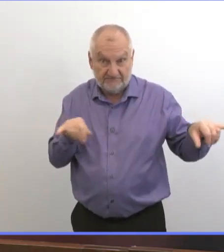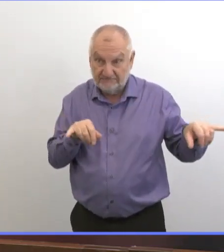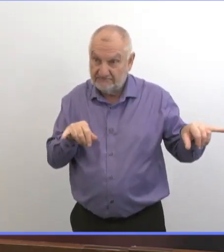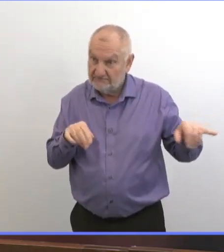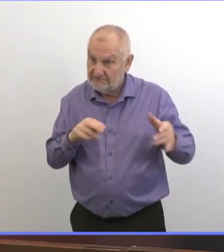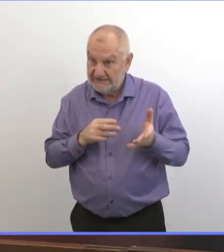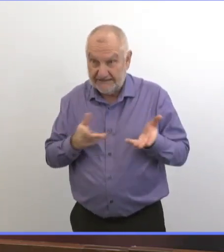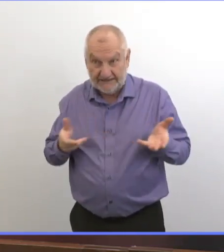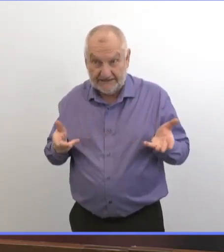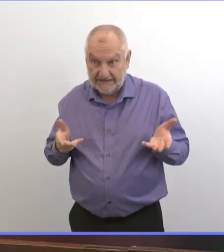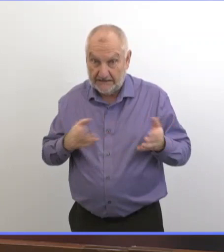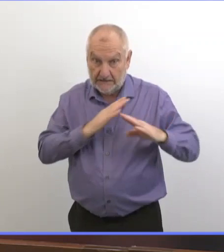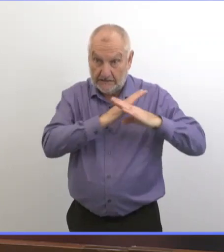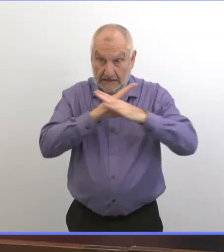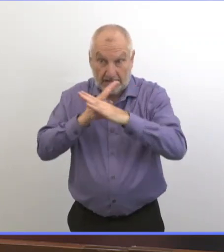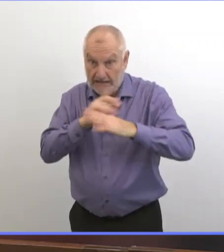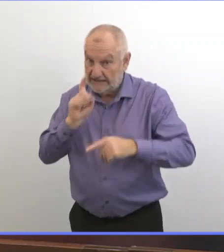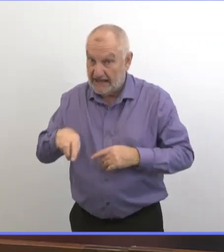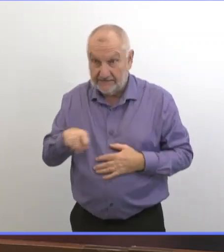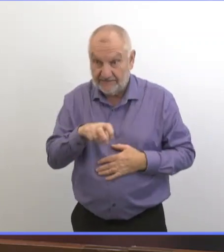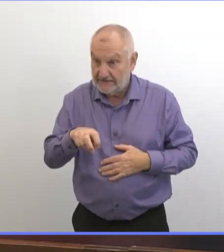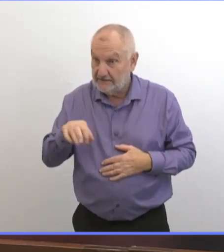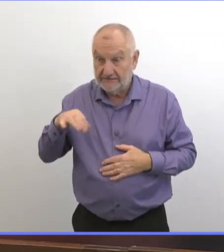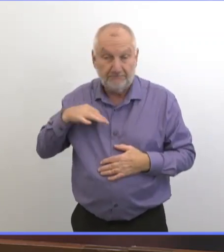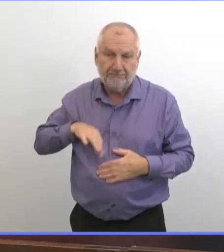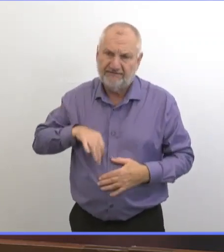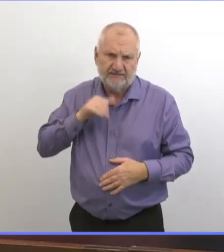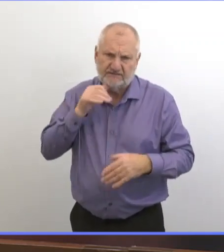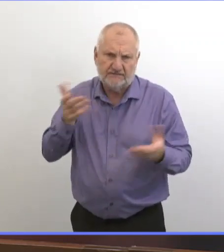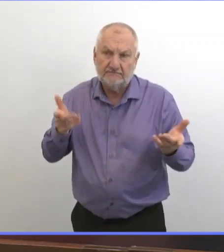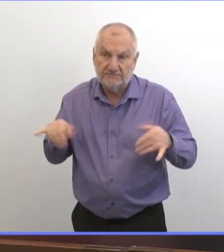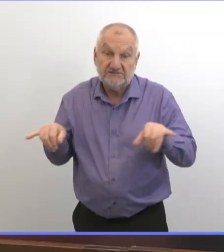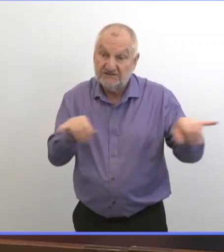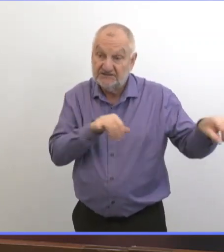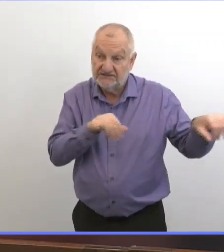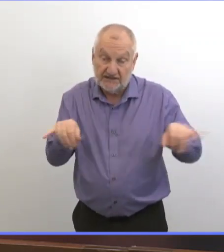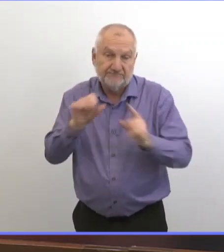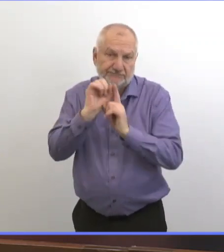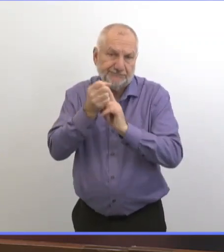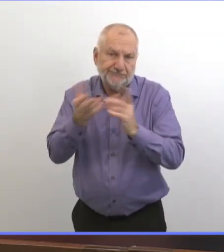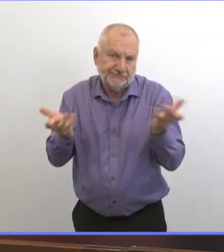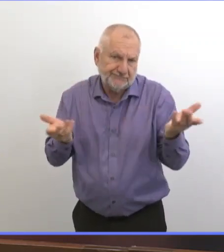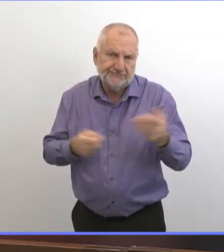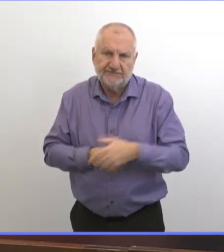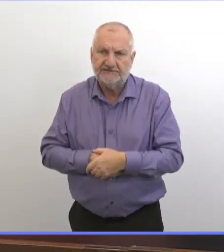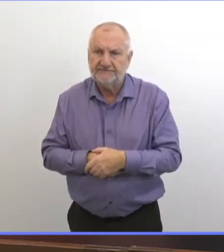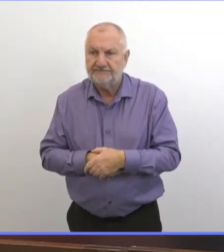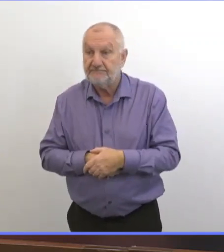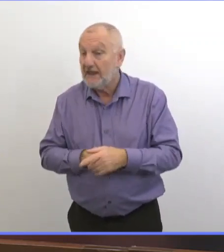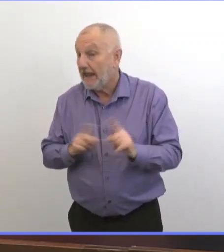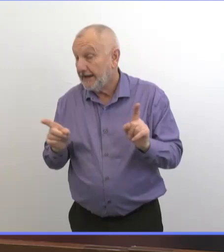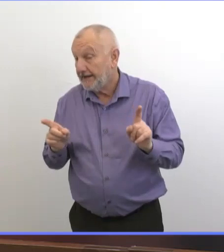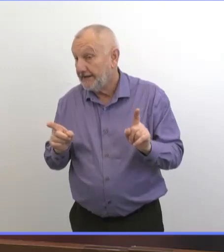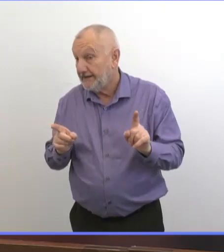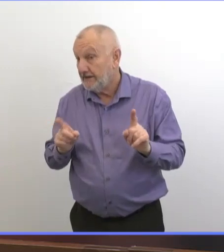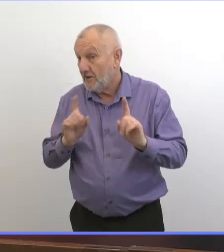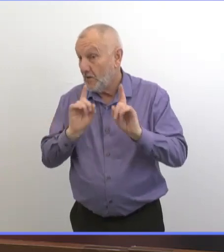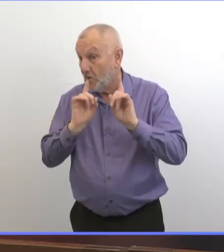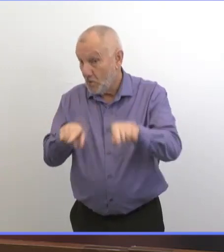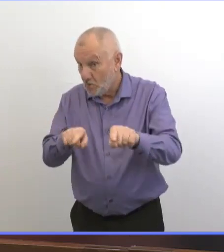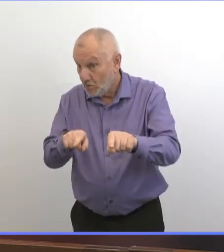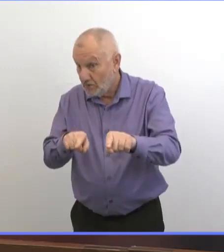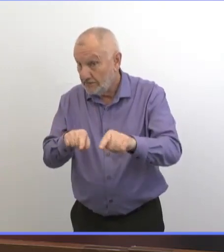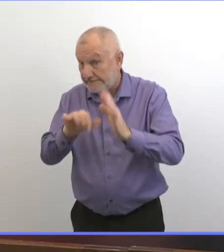ne nous donne pas beaucoup de bénéfices. Ceci étant dit, le message est clair.